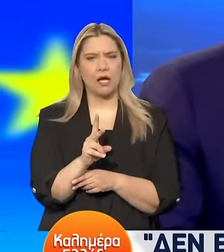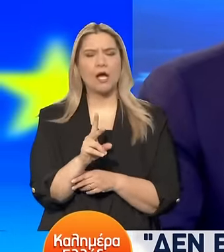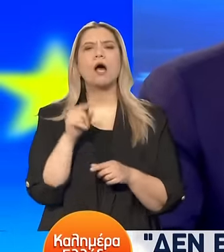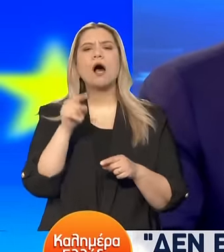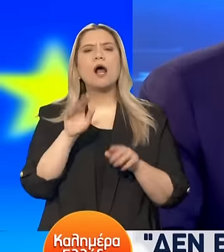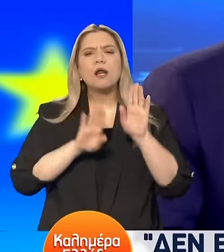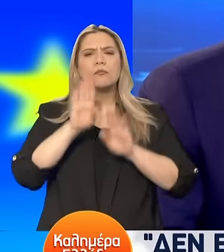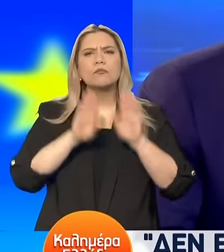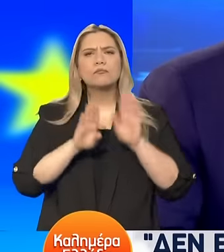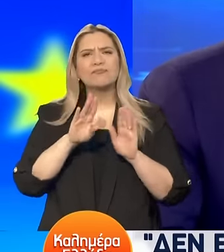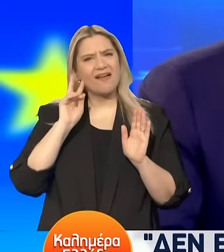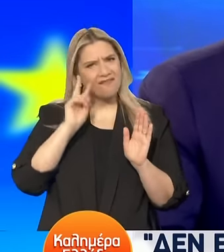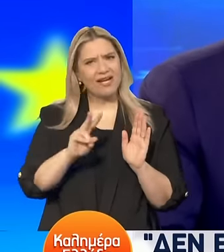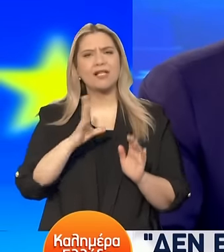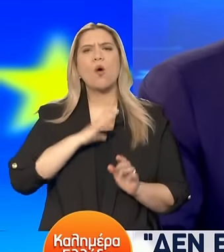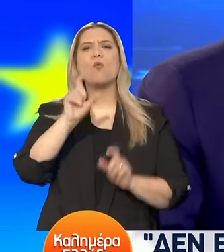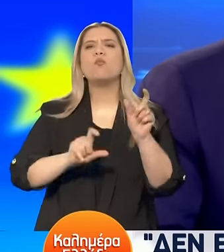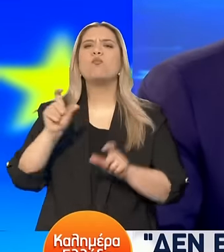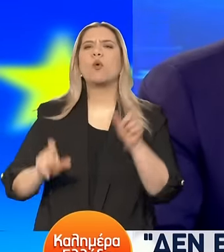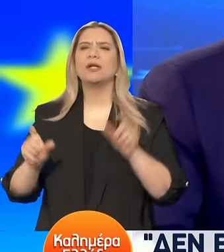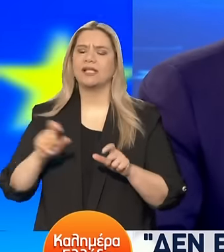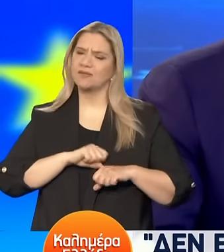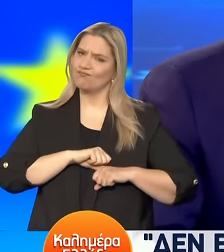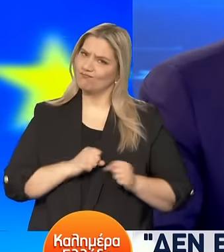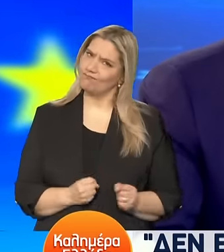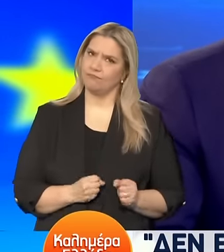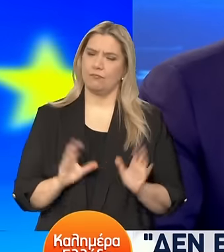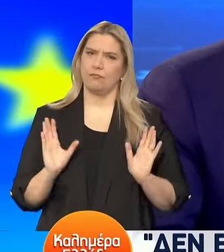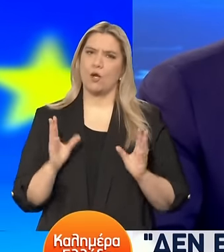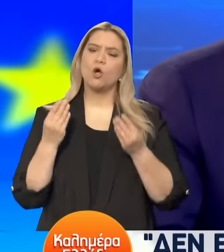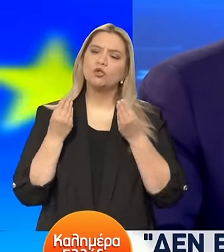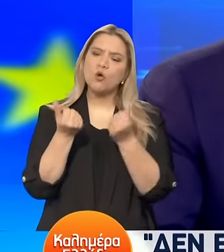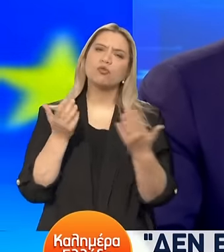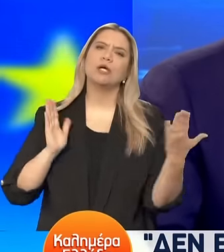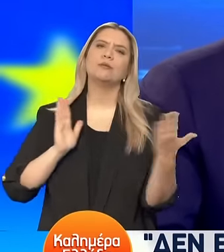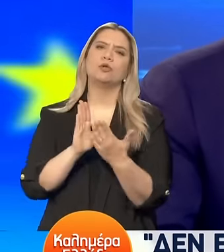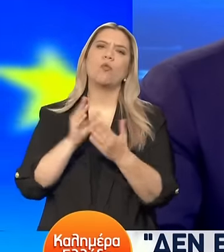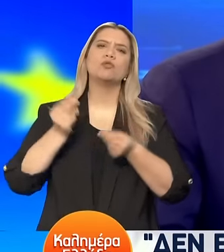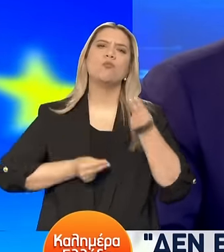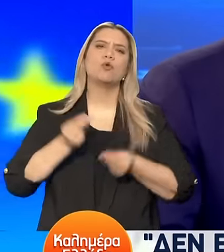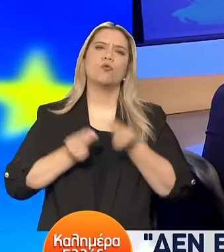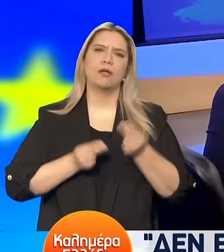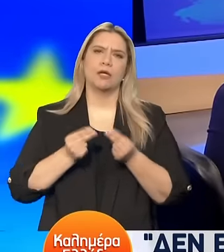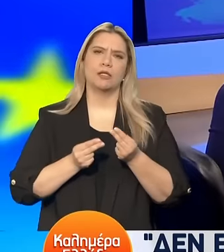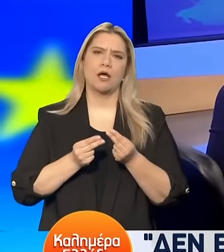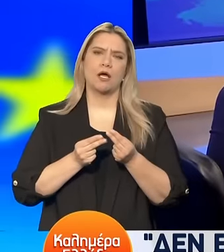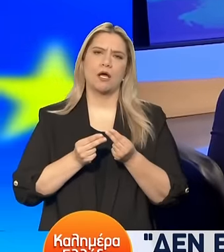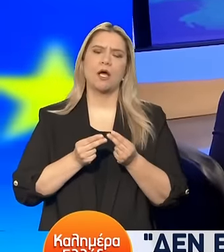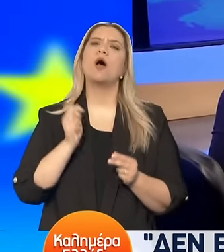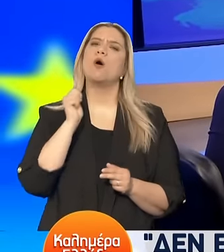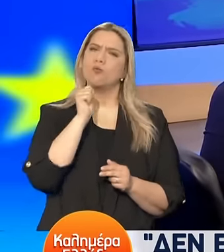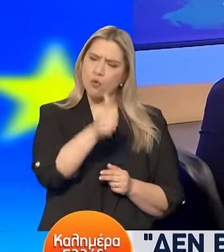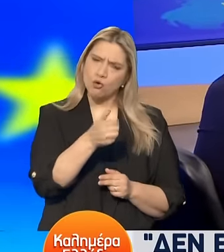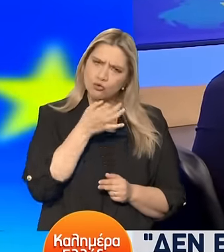φαίνεται δυσαρέσκεια του κόσμου για την αντιμετώπιση κάποιων θεμάτων που τους απασχολεί. Το είπα και μόνος σας, το θέμα της ακρίβειας.